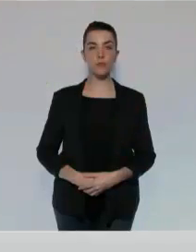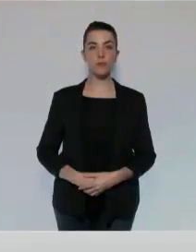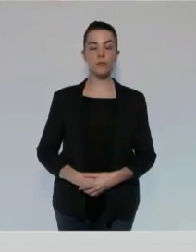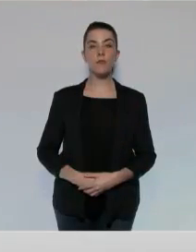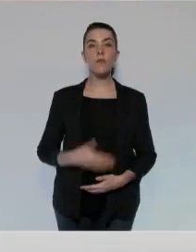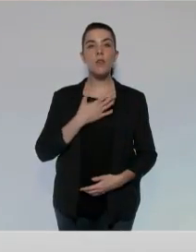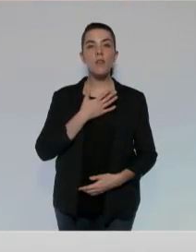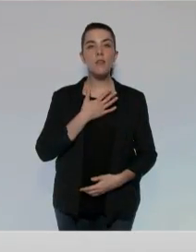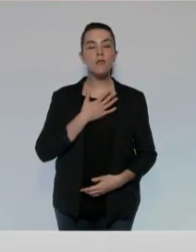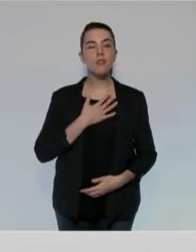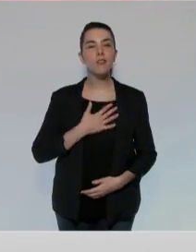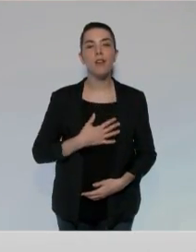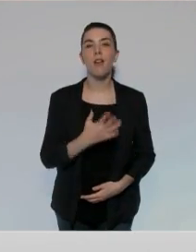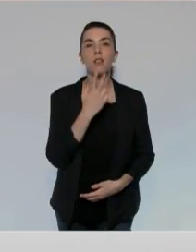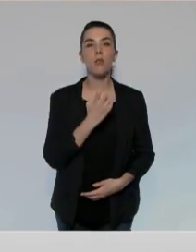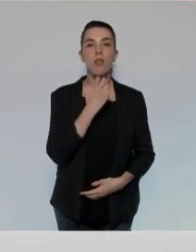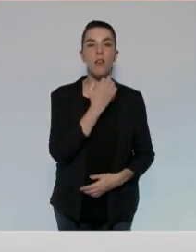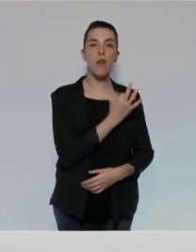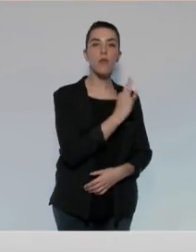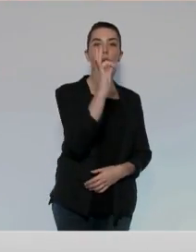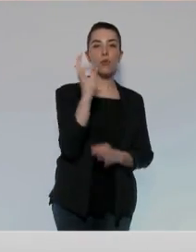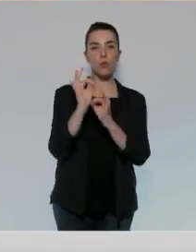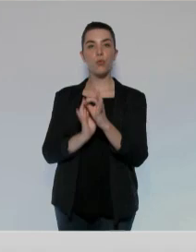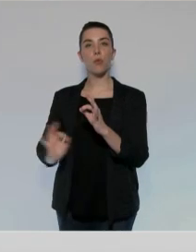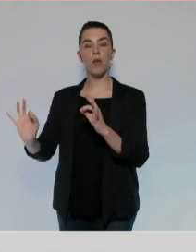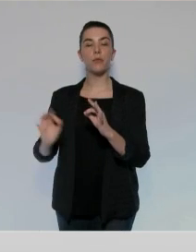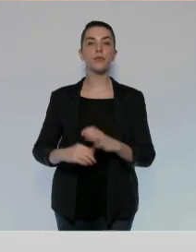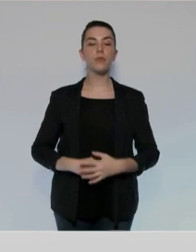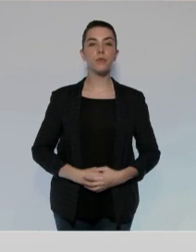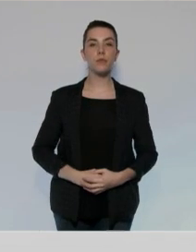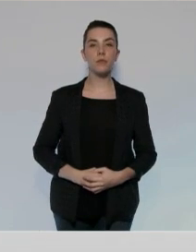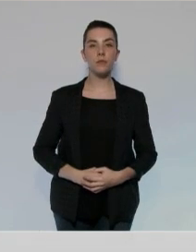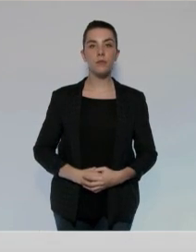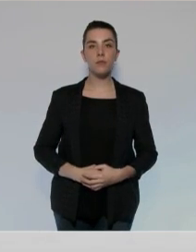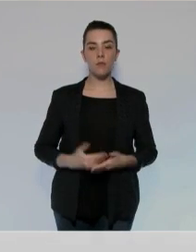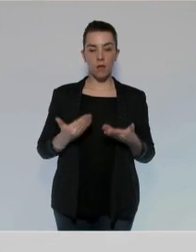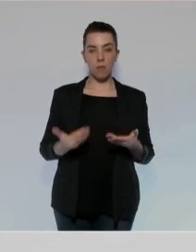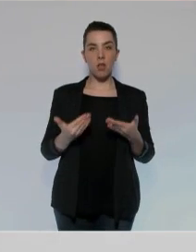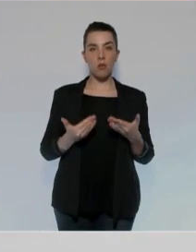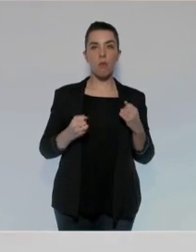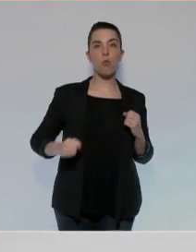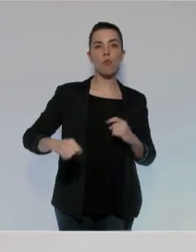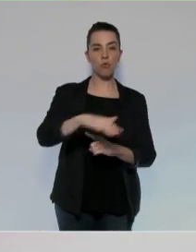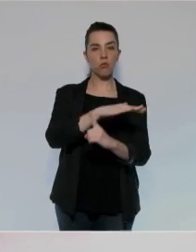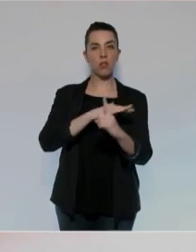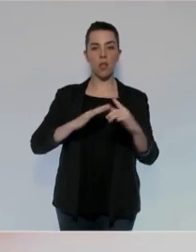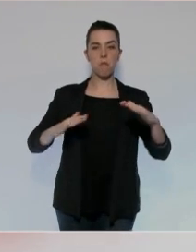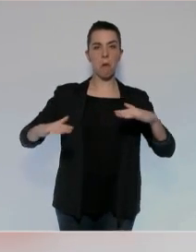Mes chers compatriotes de métropole et d'Outre-mer, je ne supporte plus